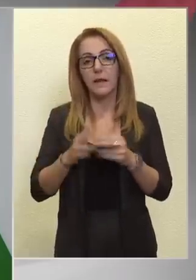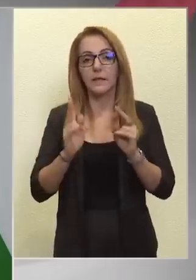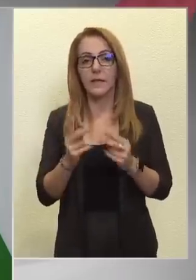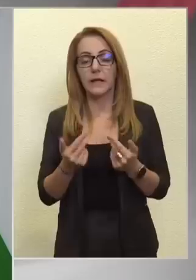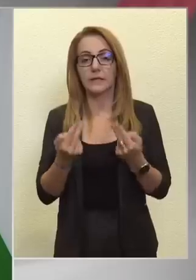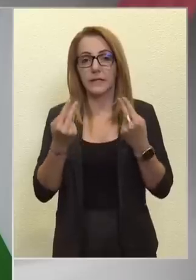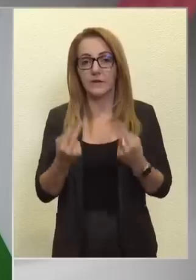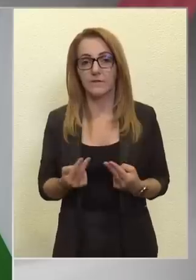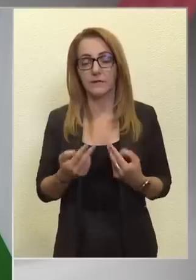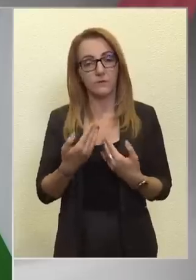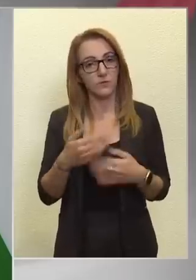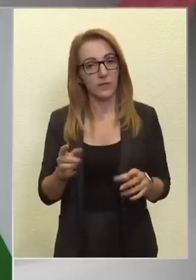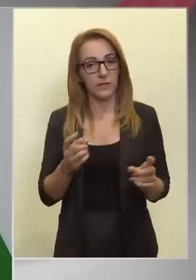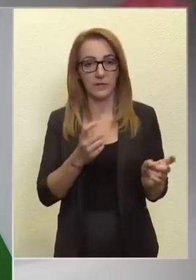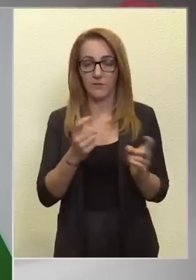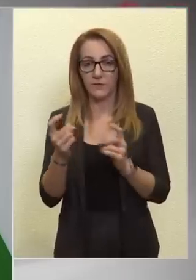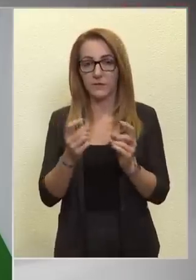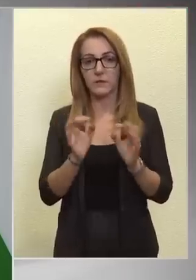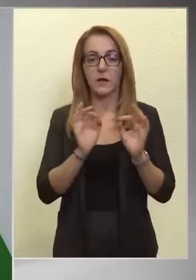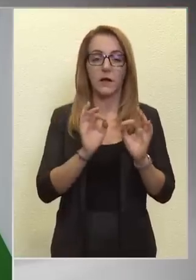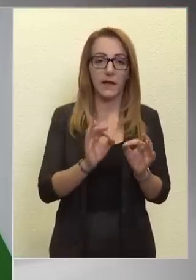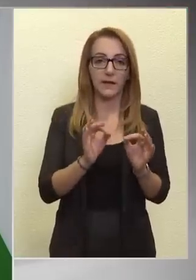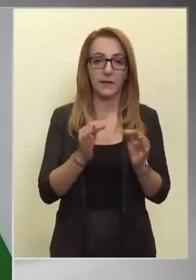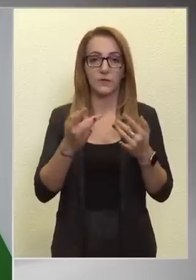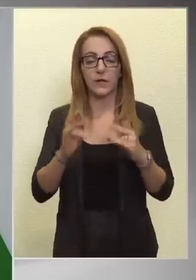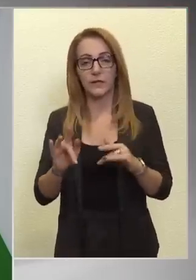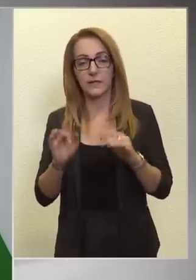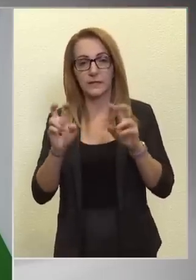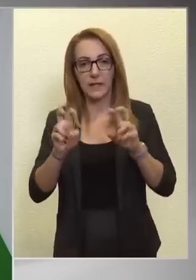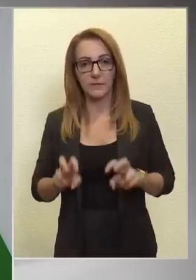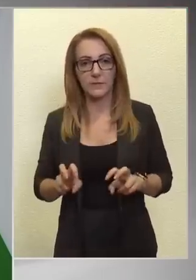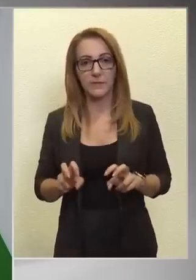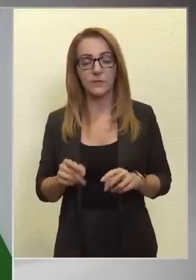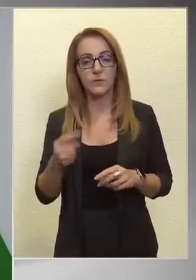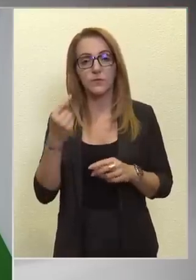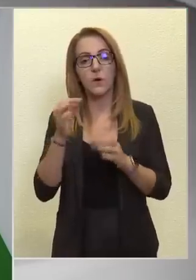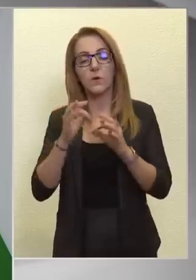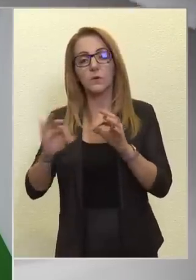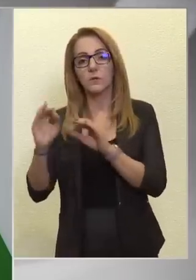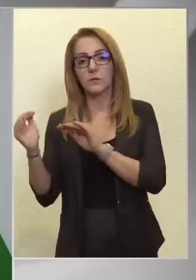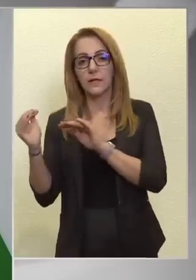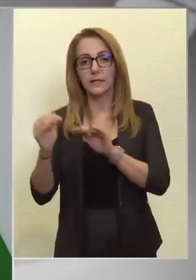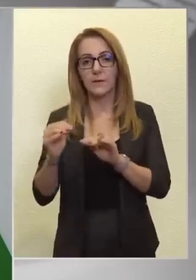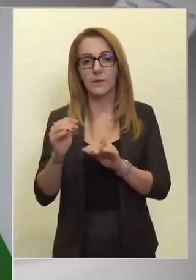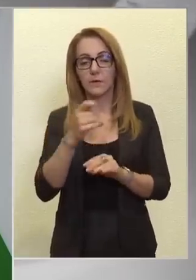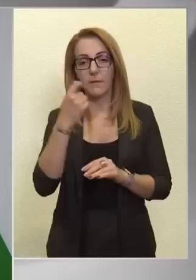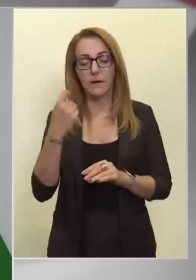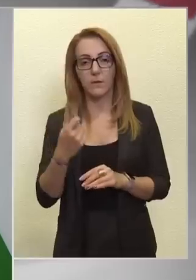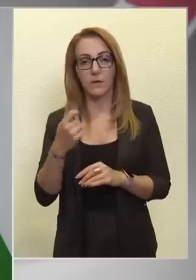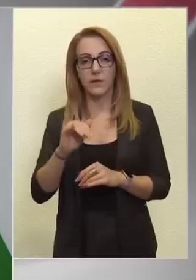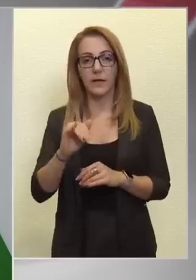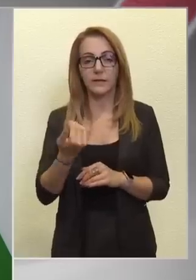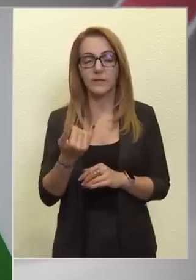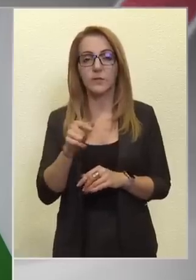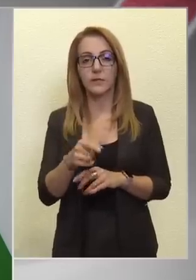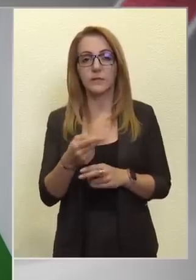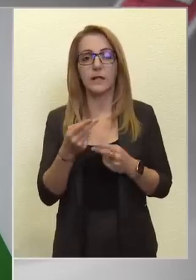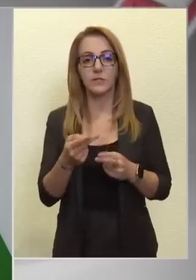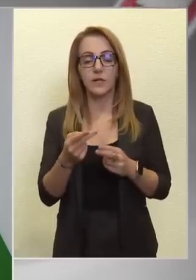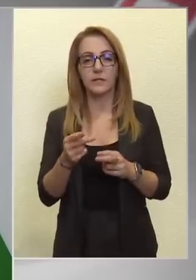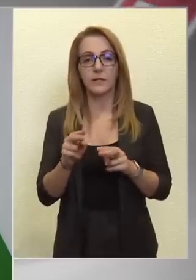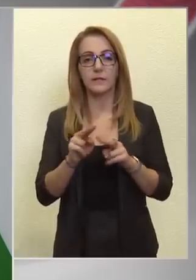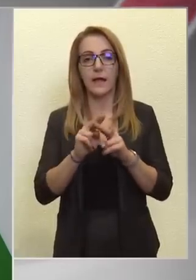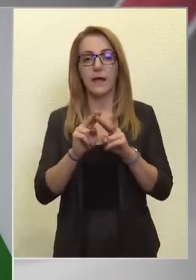Senki nem vitatta, hogy helyes az a helyzetelemzés, hogy Oroszország támadta meg Ukrajnát, és ezzel megsértette a